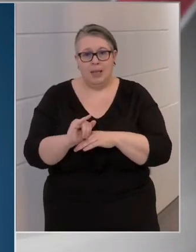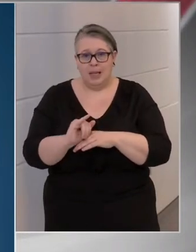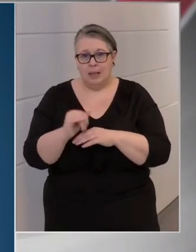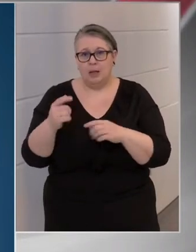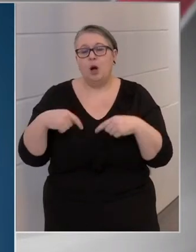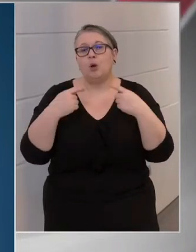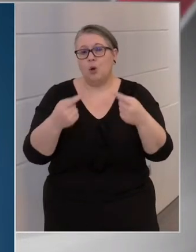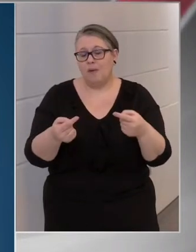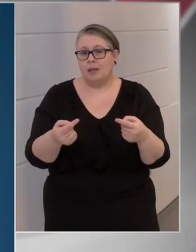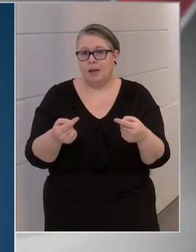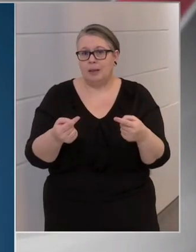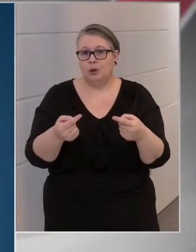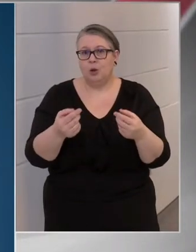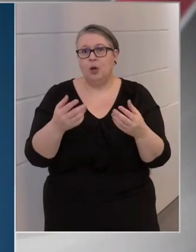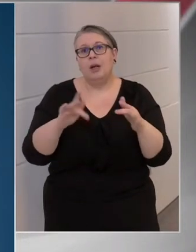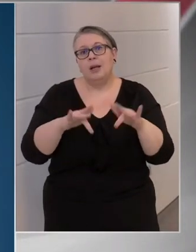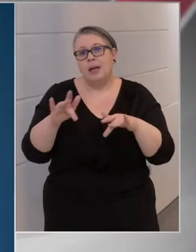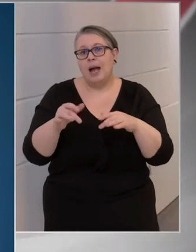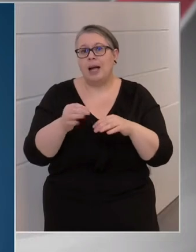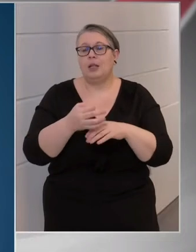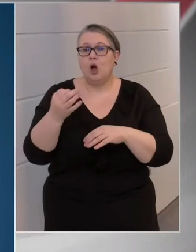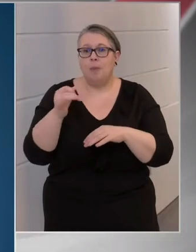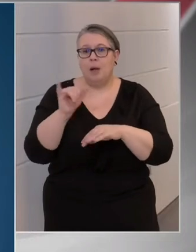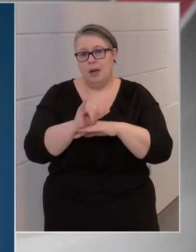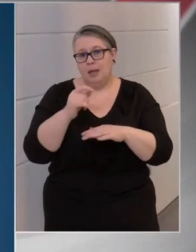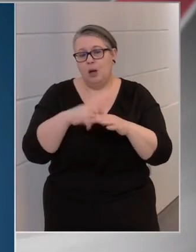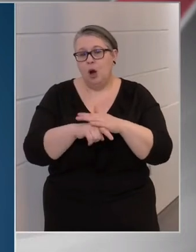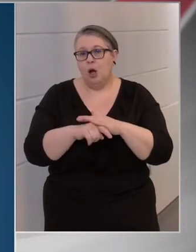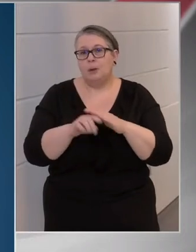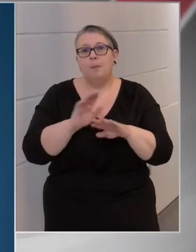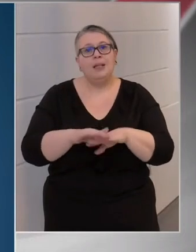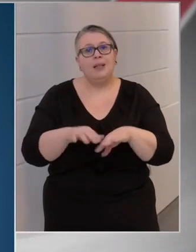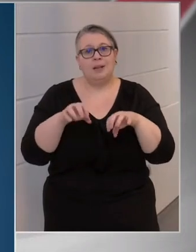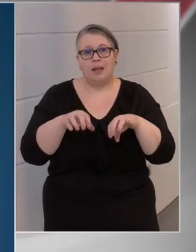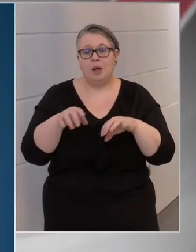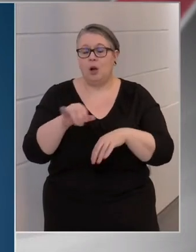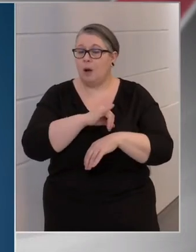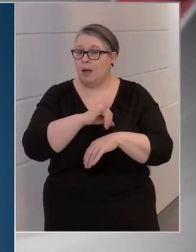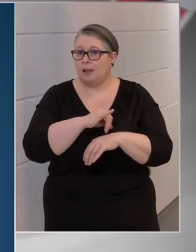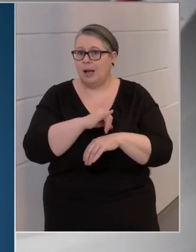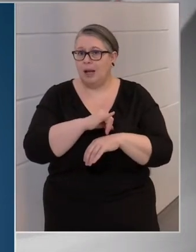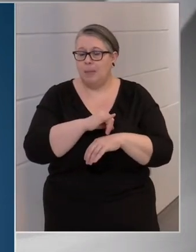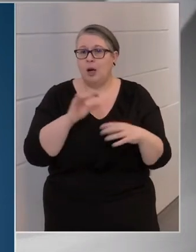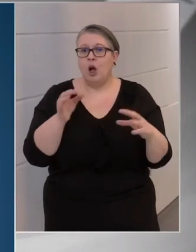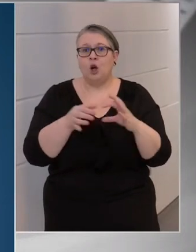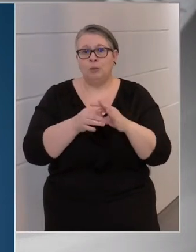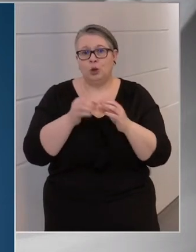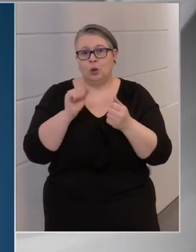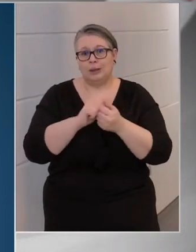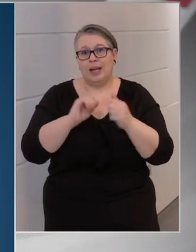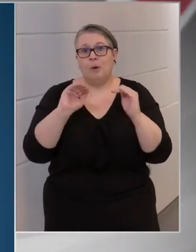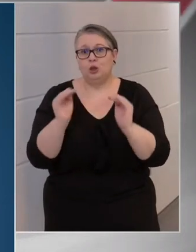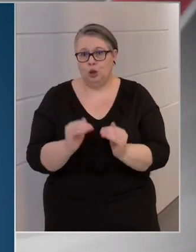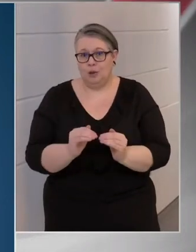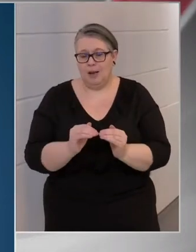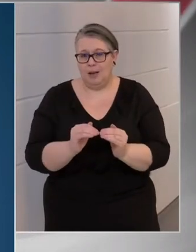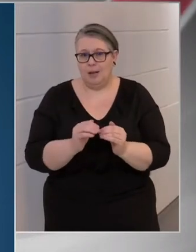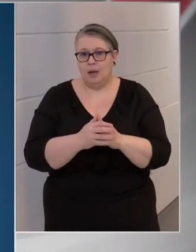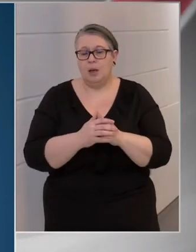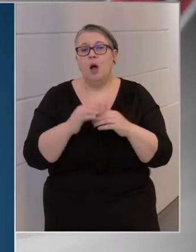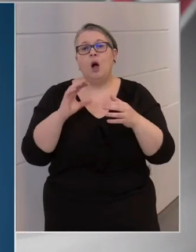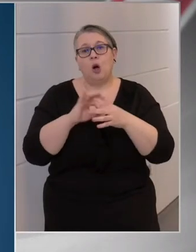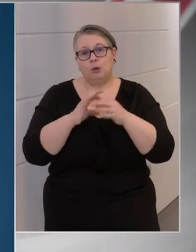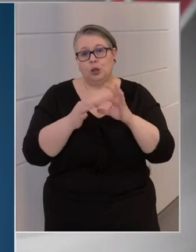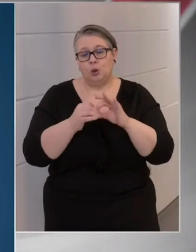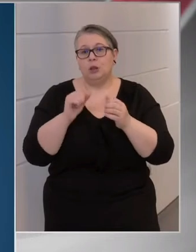a következő néhány napban és hétben tegyen meg mindent annak érdekében, hogy a kapcsolatok száma csökkenjen, és a